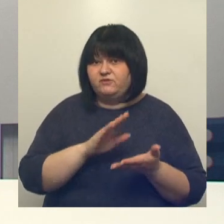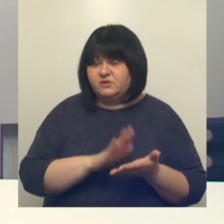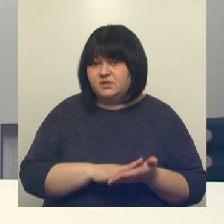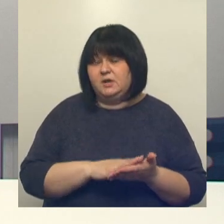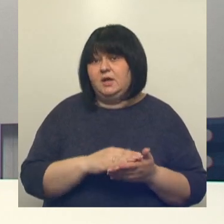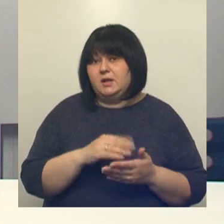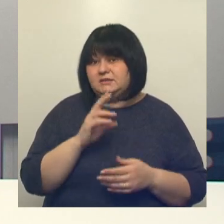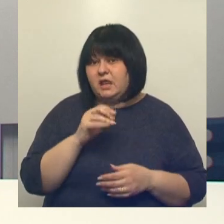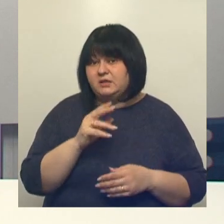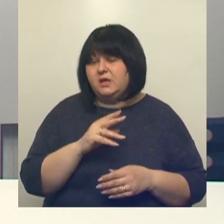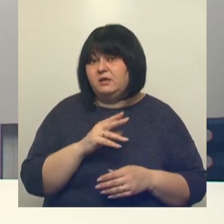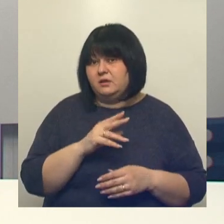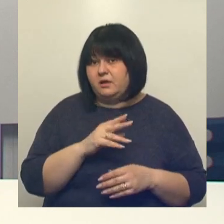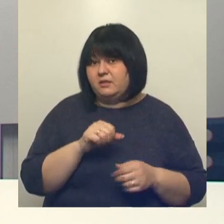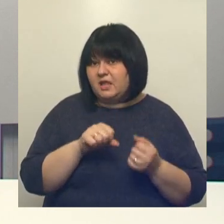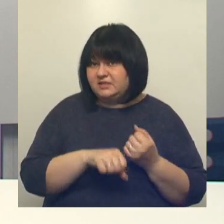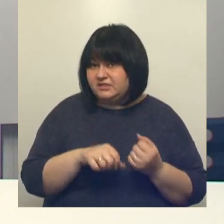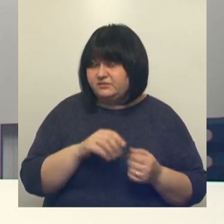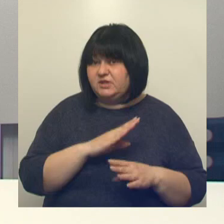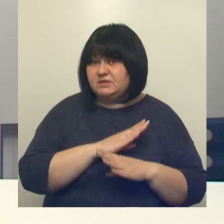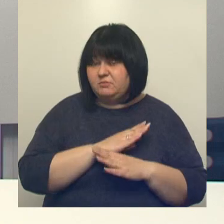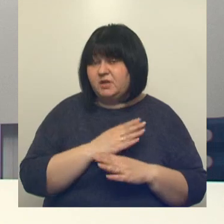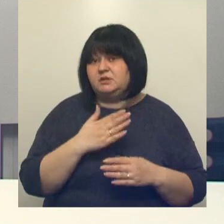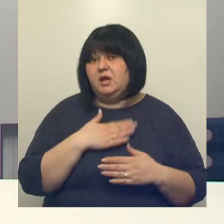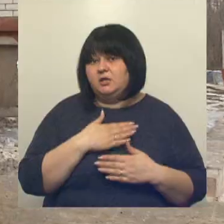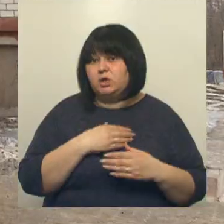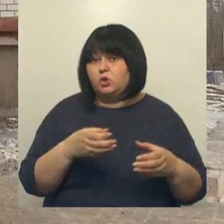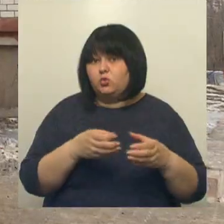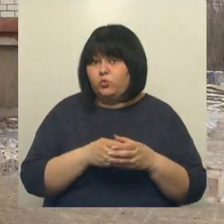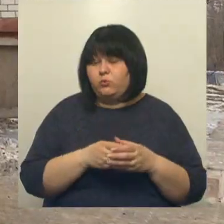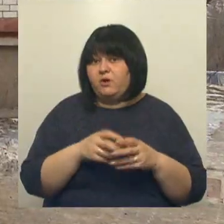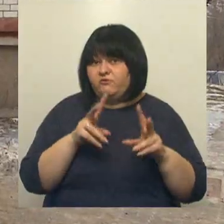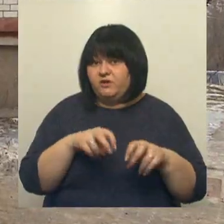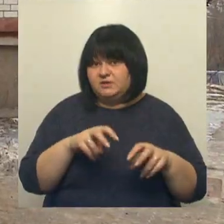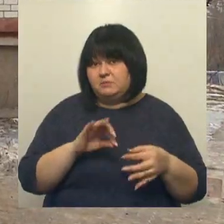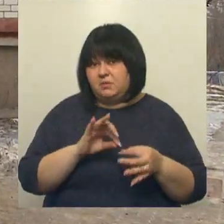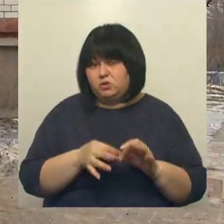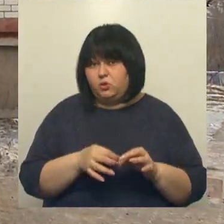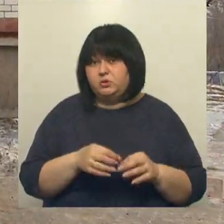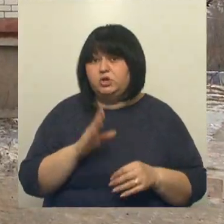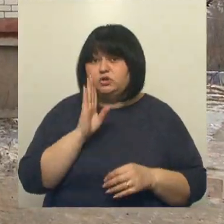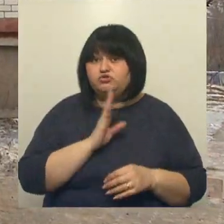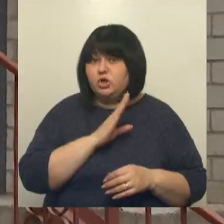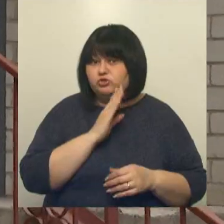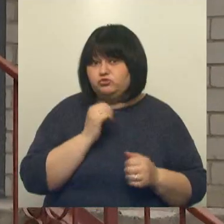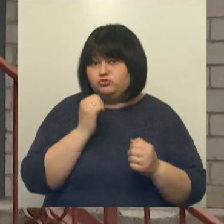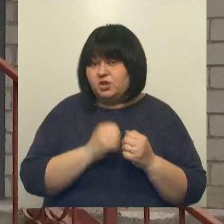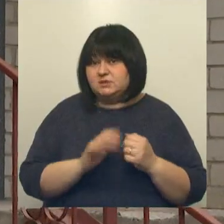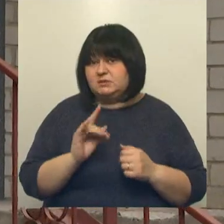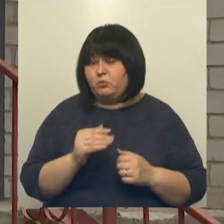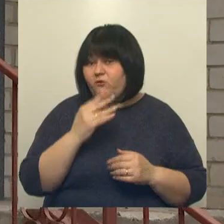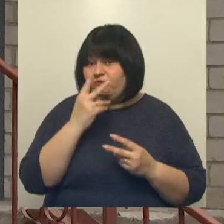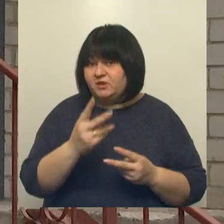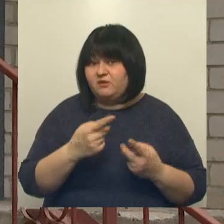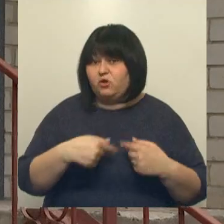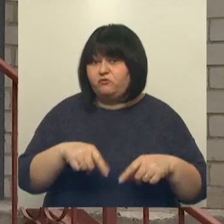насильственной смерти. Наша съемочная группа попыталась выяснить подробности. Женщину с малышкой часто видели на прогулках во